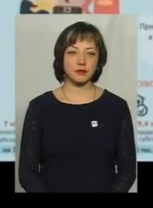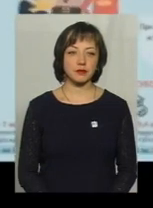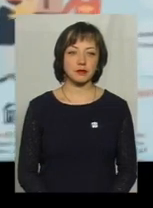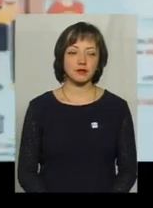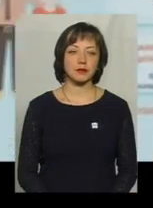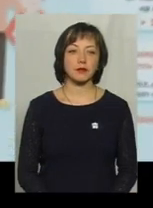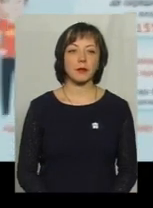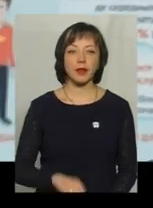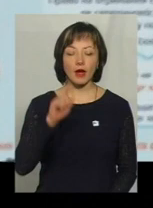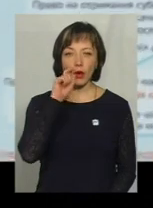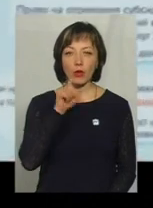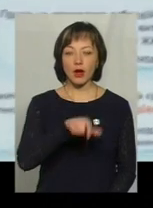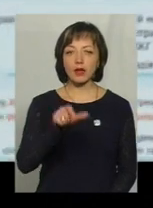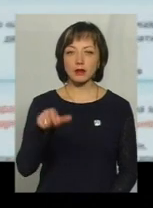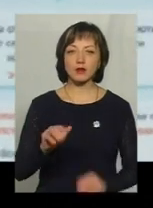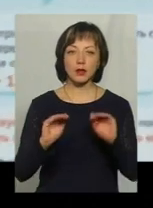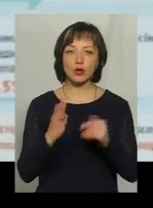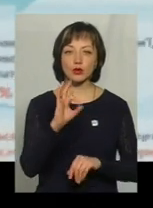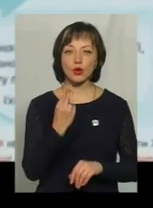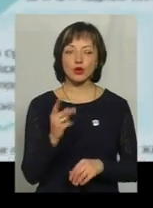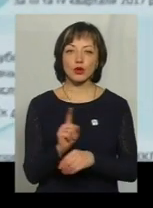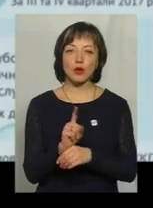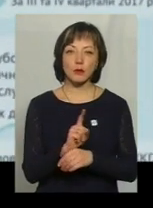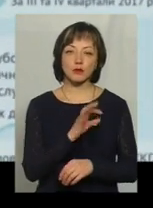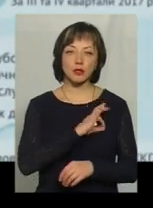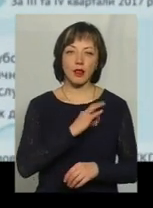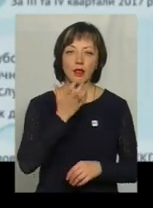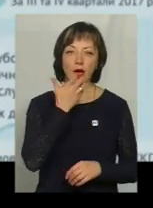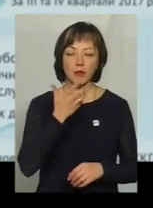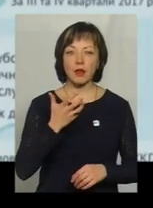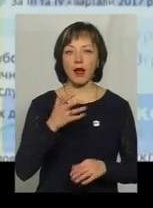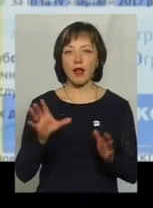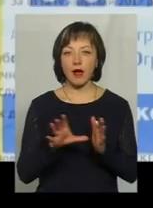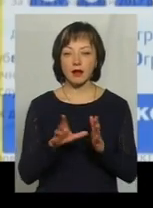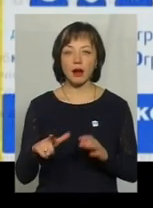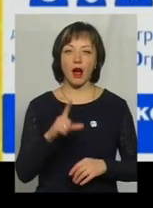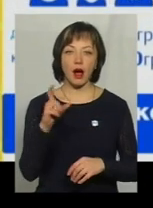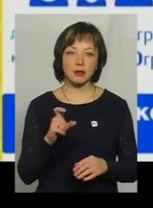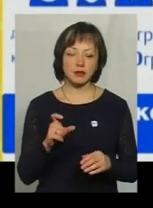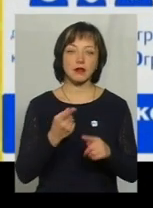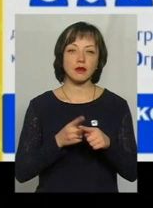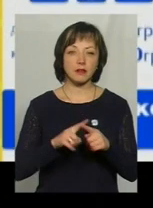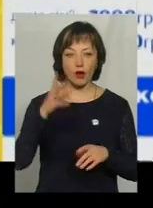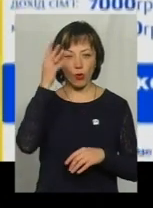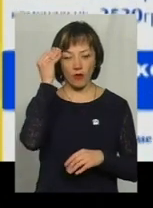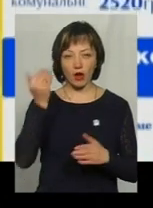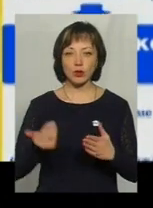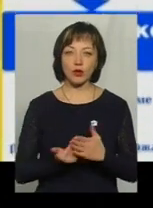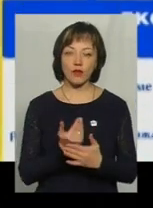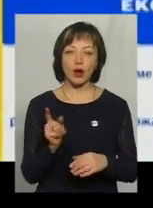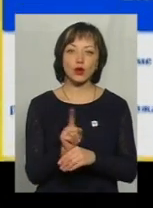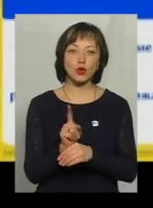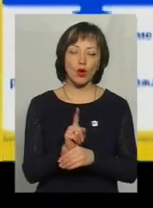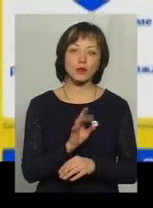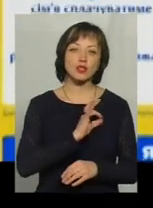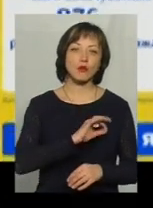Українцям скоротили соцнорми споживання тепло, електро та газової енергії. Саме із врахуванням нових норм